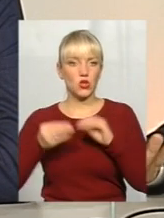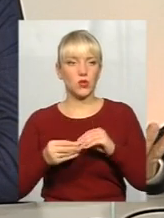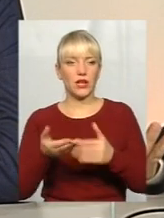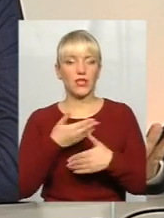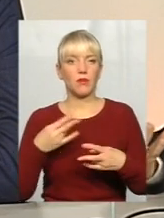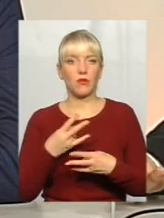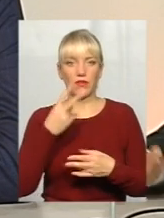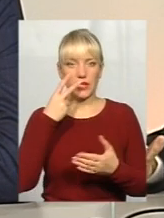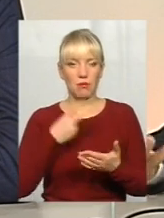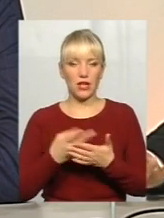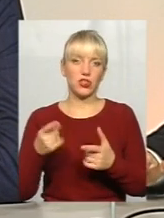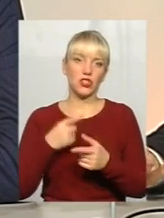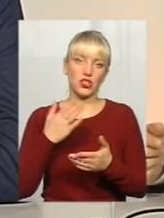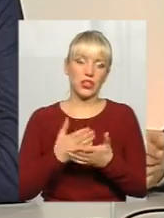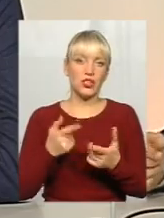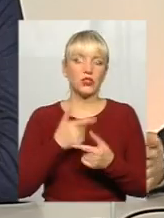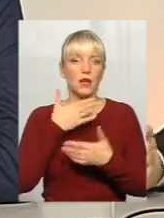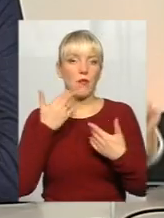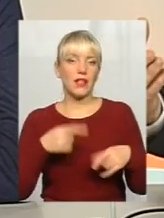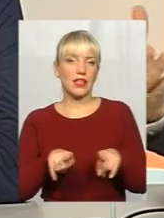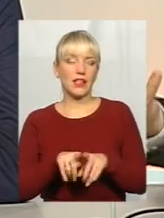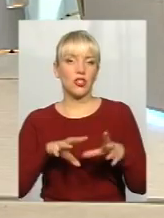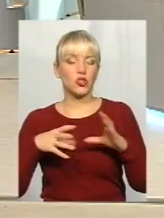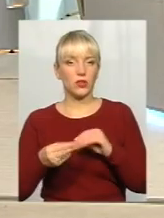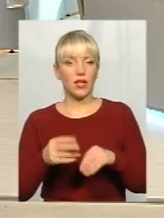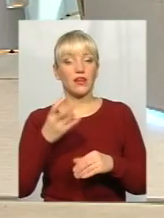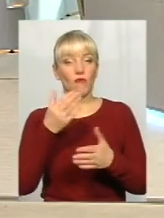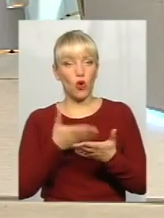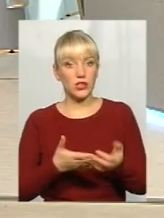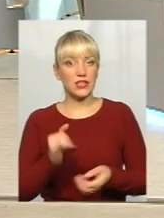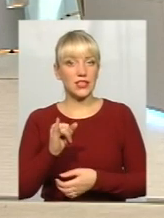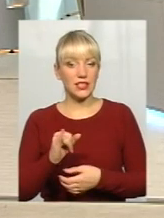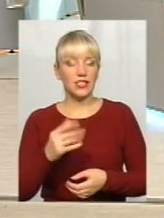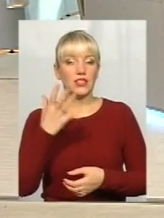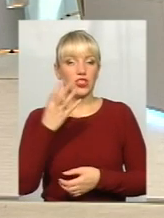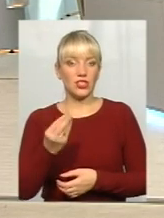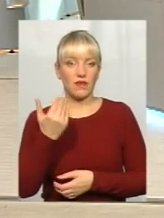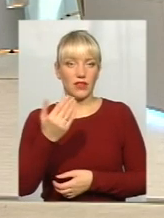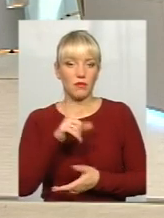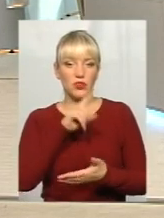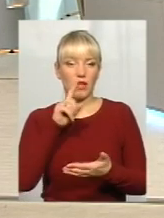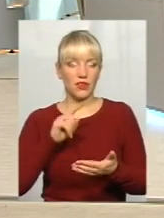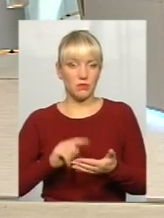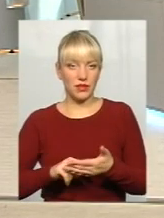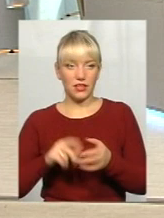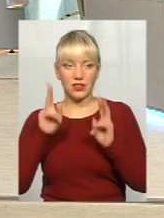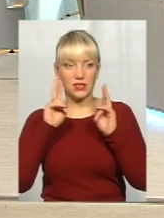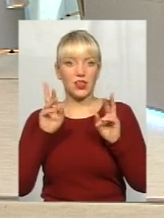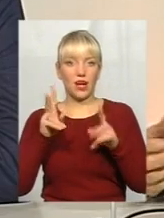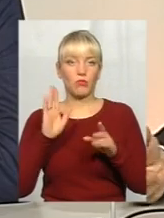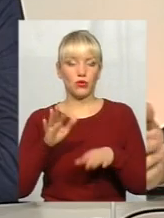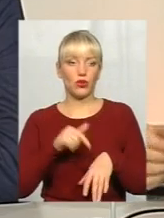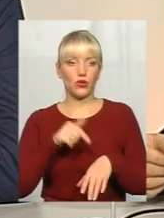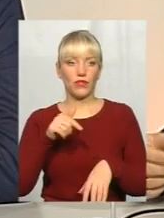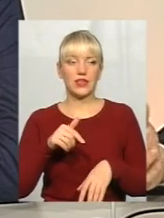повинні бачити, начать, чи є, чи немає цих результатів. От, відповідно, а і ще, ви поставили питання, не знаю, начать, як має реагувати